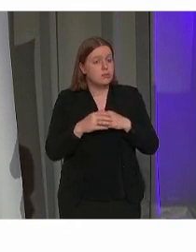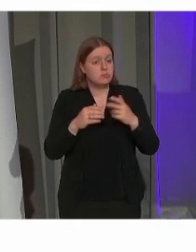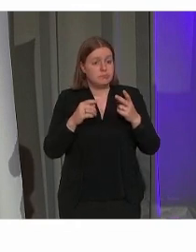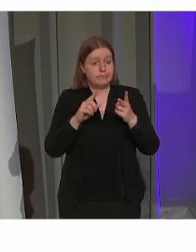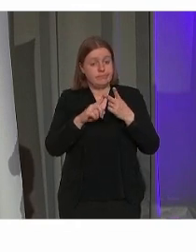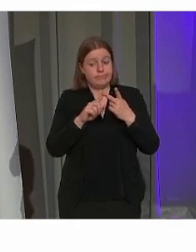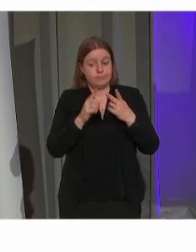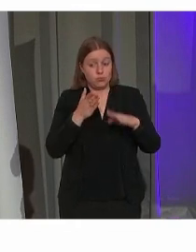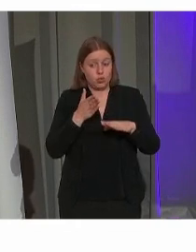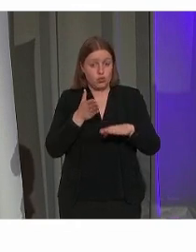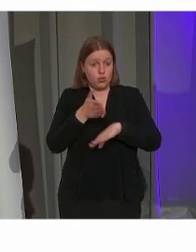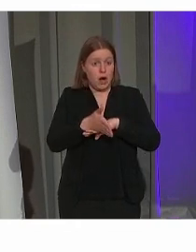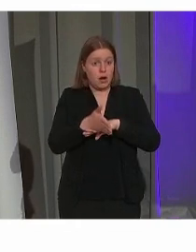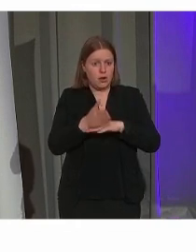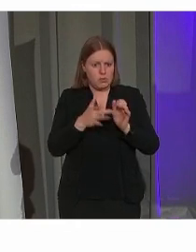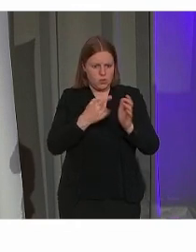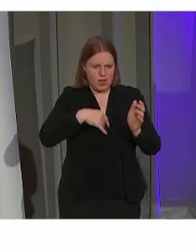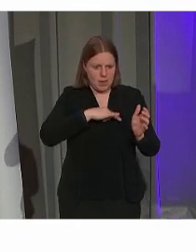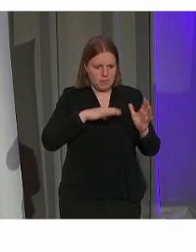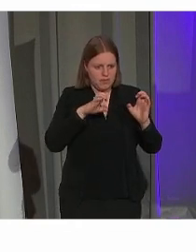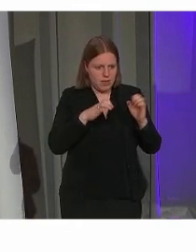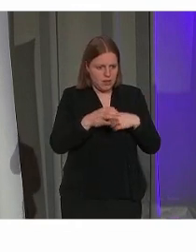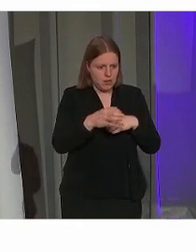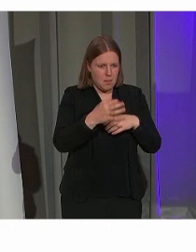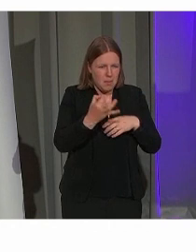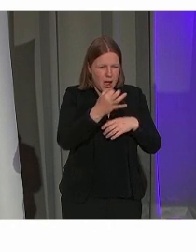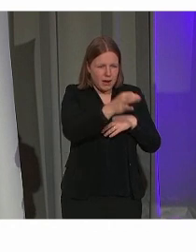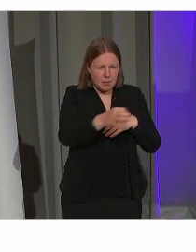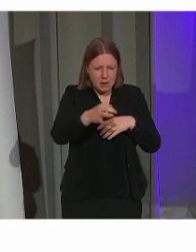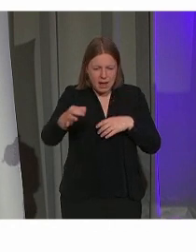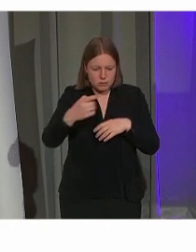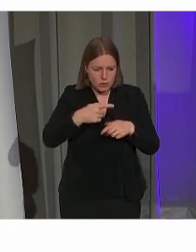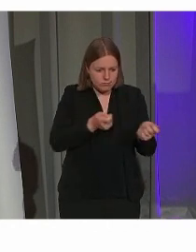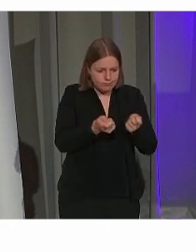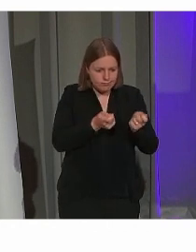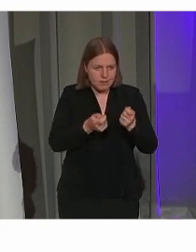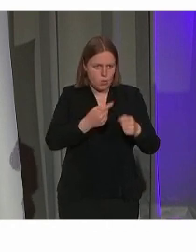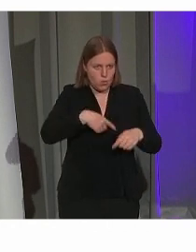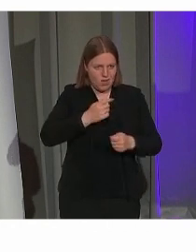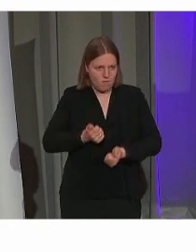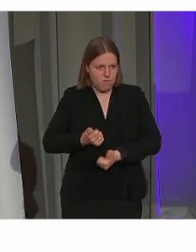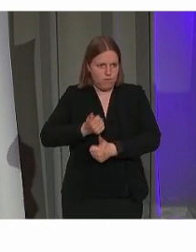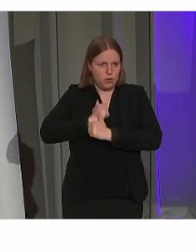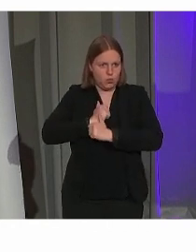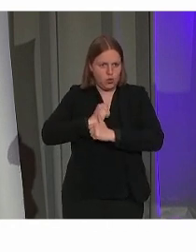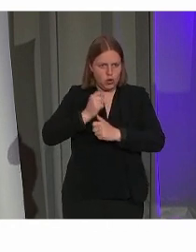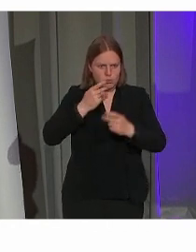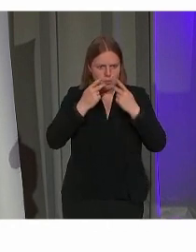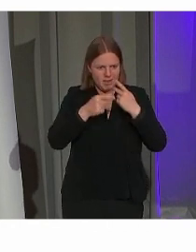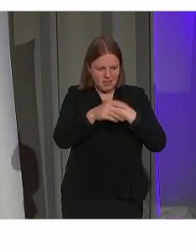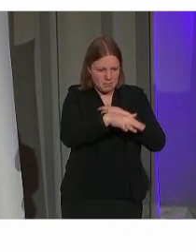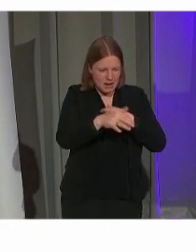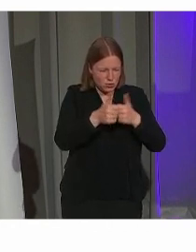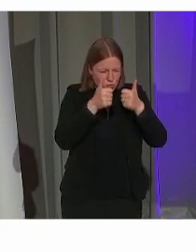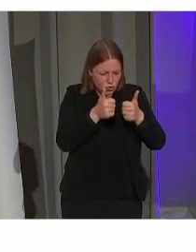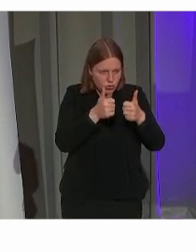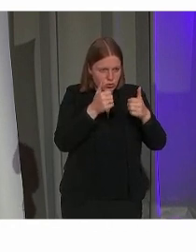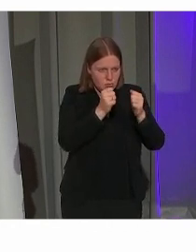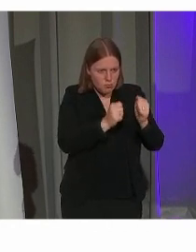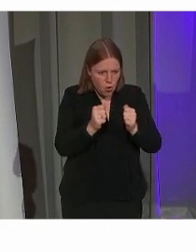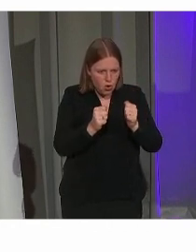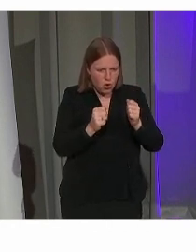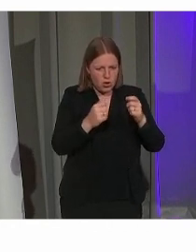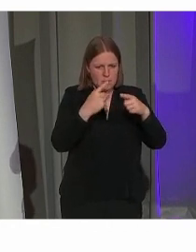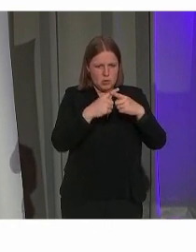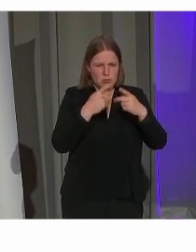toegankelijkheid. We beheren een aantal iconische plekken. Dus vinden we het ook wel onze verantwoordelijkheid van dat zo goed mogelijk te doen. En dan als een breed mogelijk